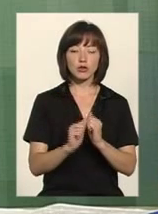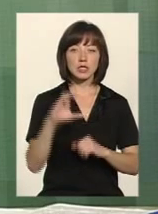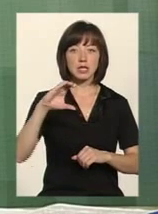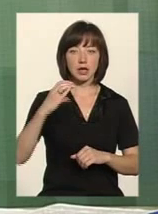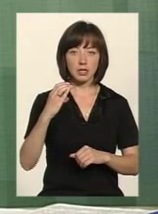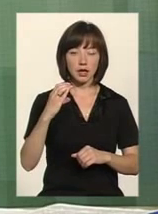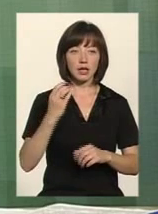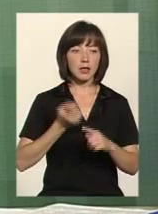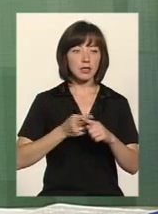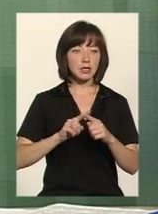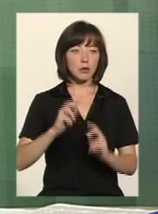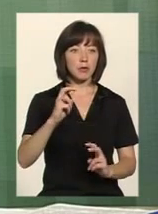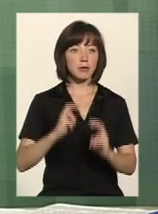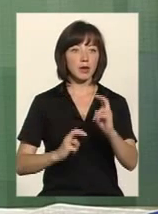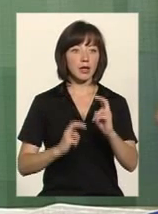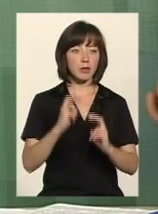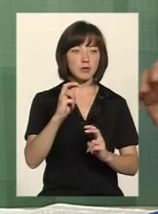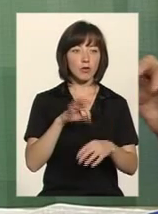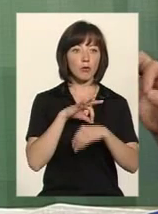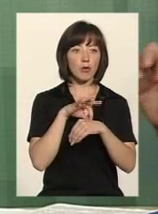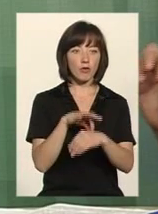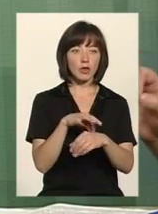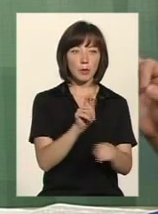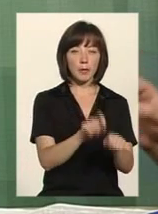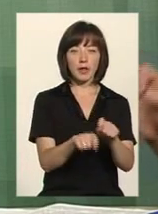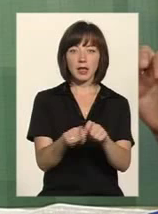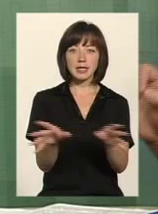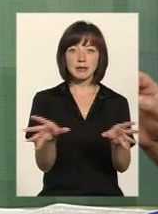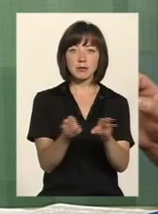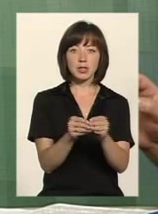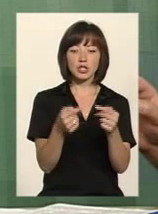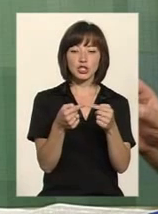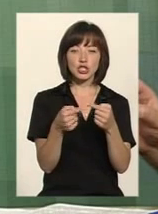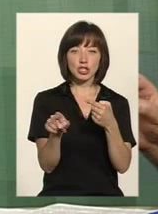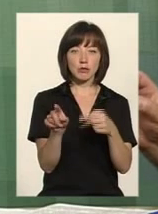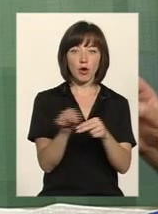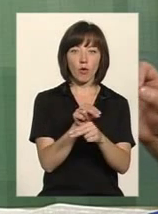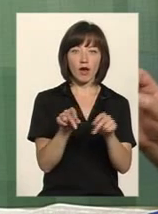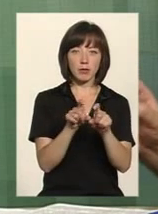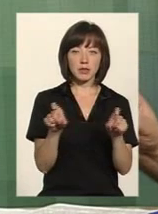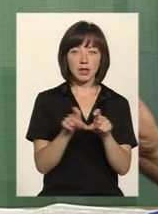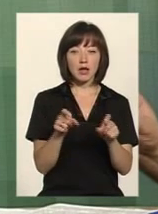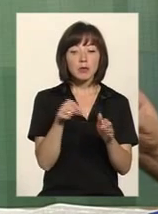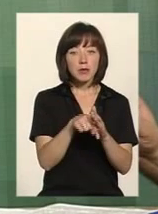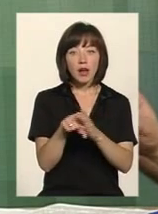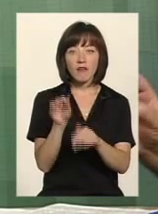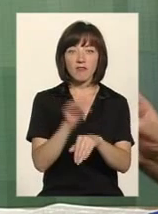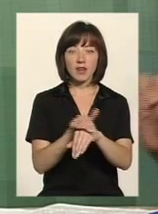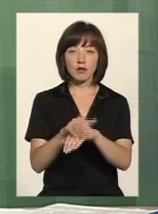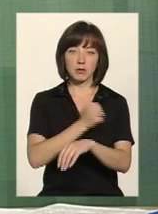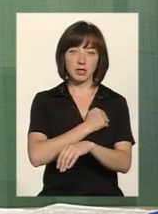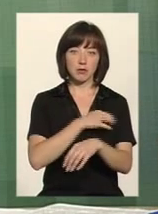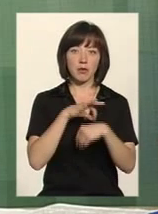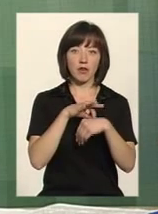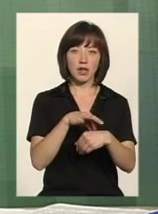протезне підприємство проводить такий моніторинг спільно з іншими лікувальними закладами на предмет виявлення цих бійців для